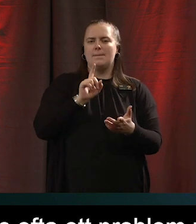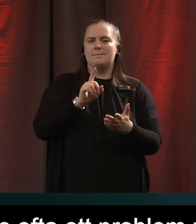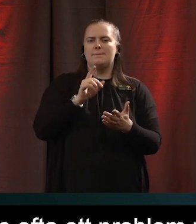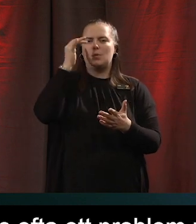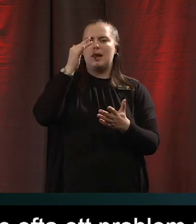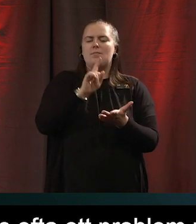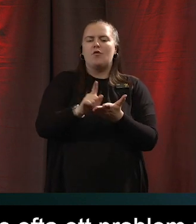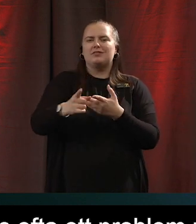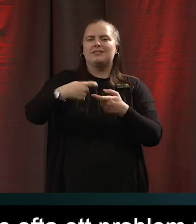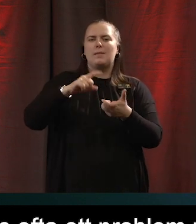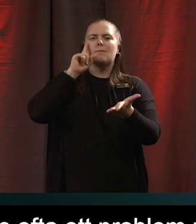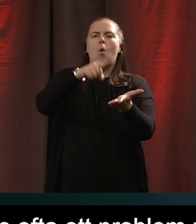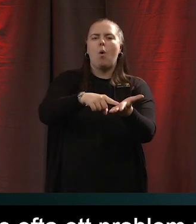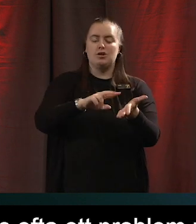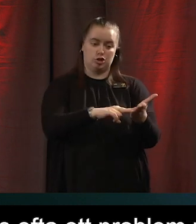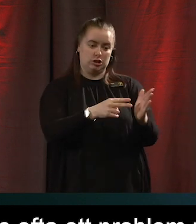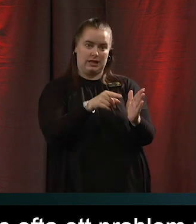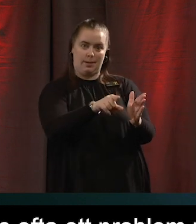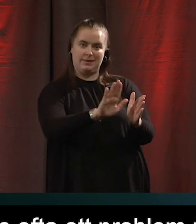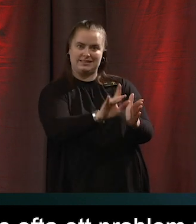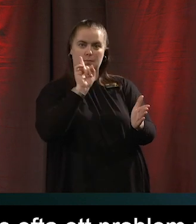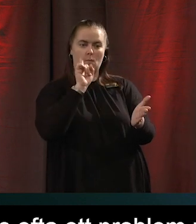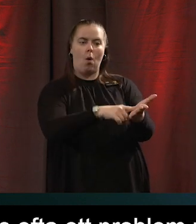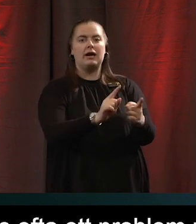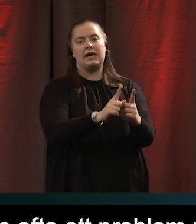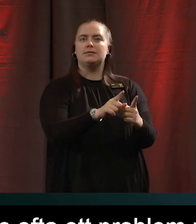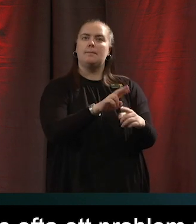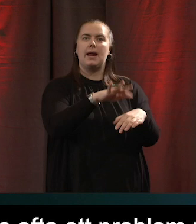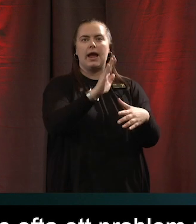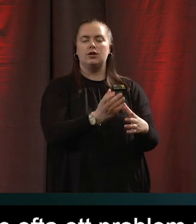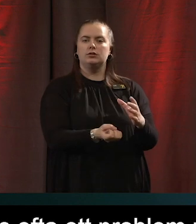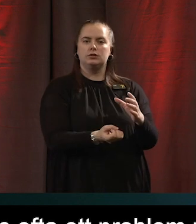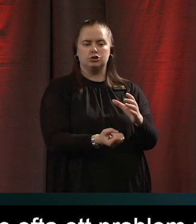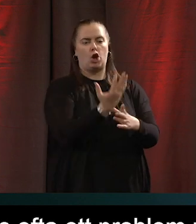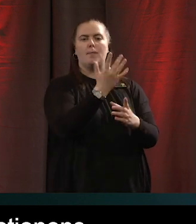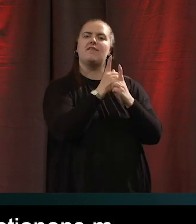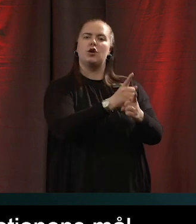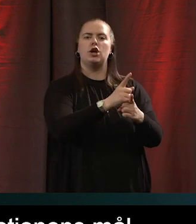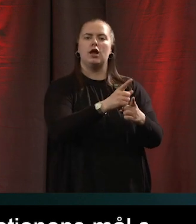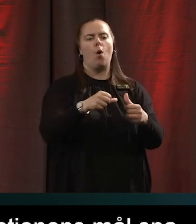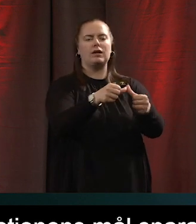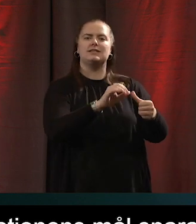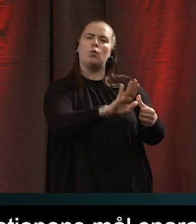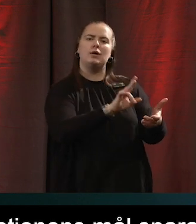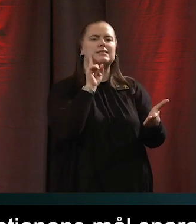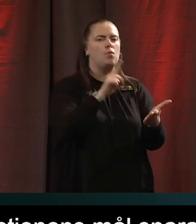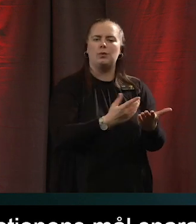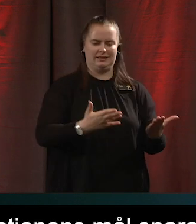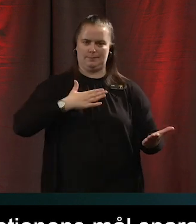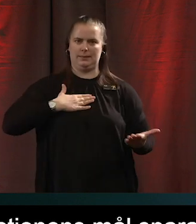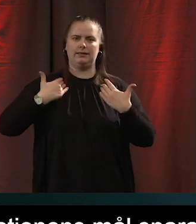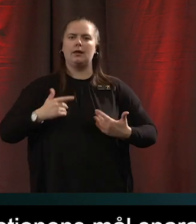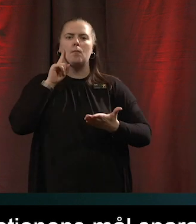Att målet, systemets mål, systemet är kanske byggt för organisationens mål eller för mitt mål kanske är att